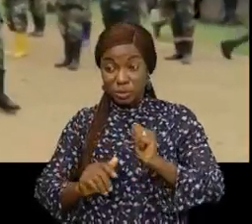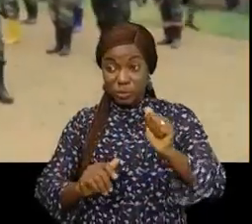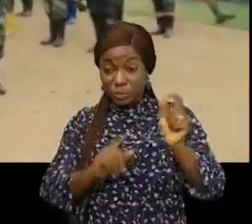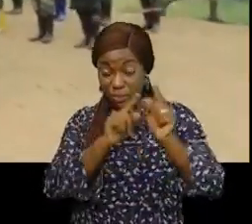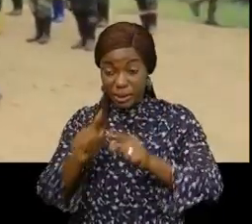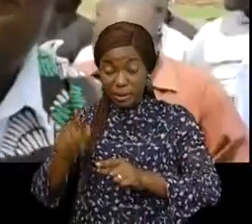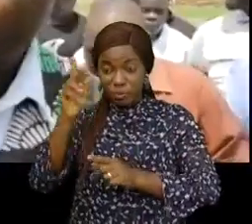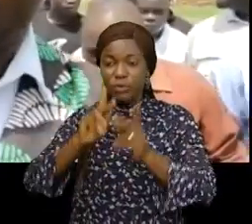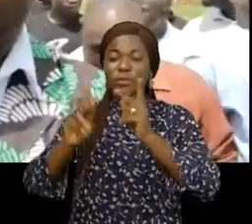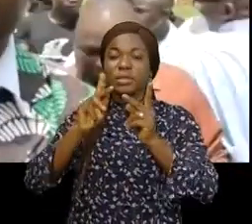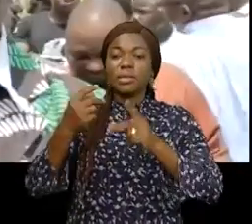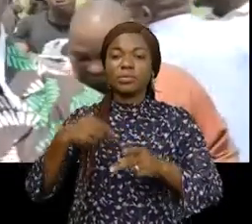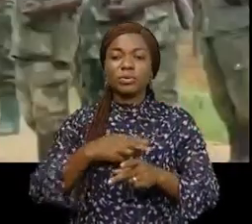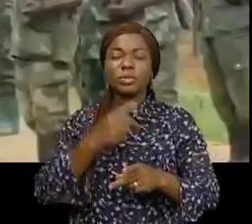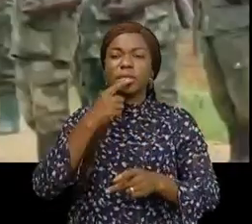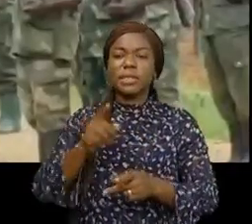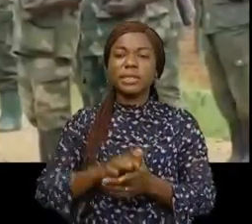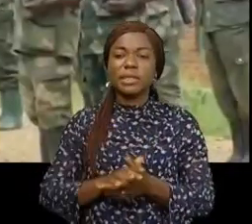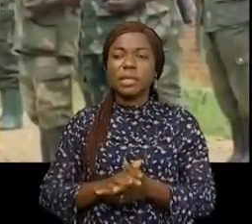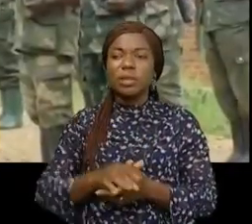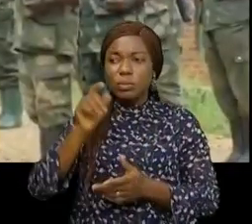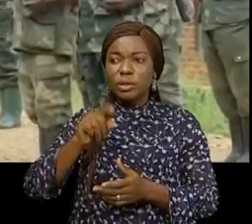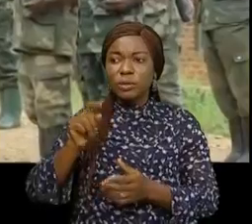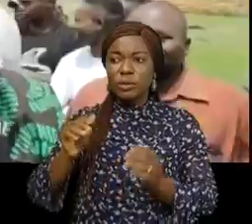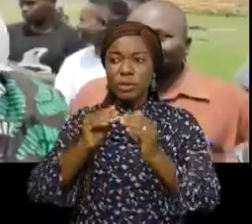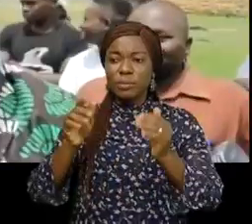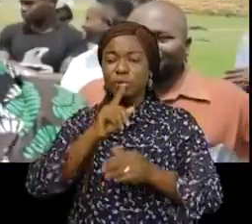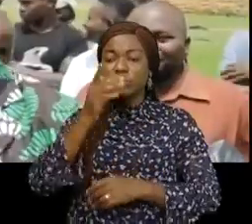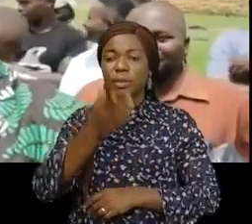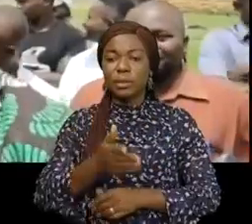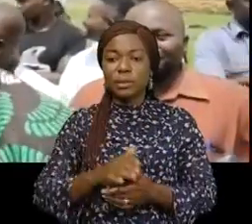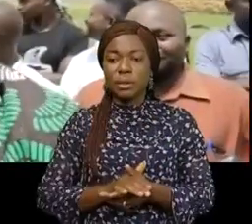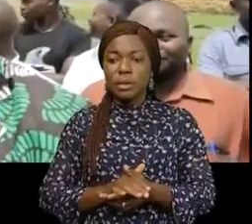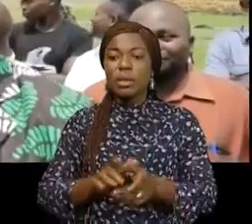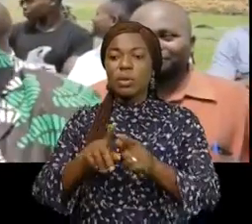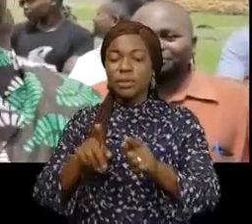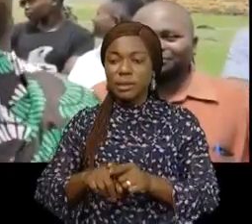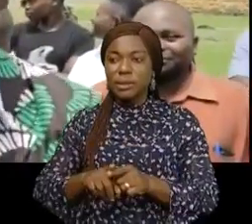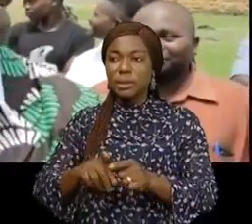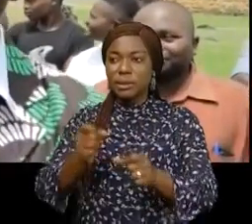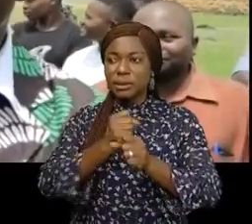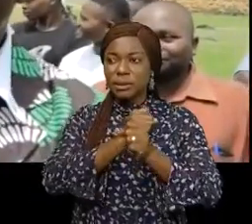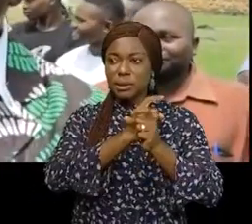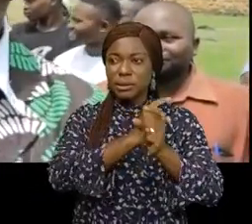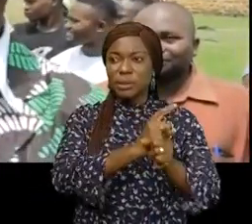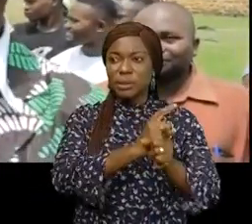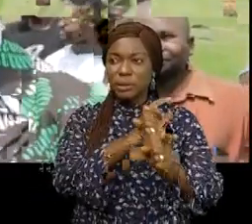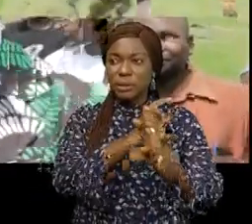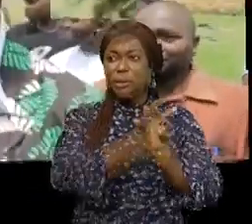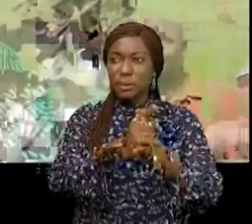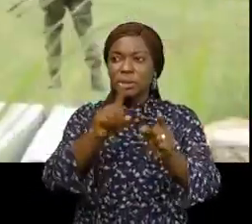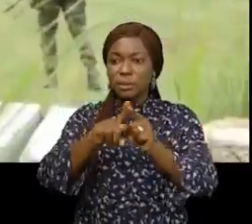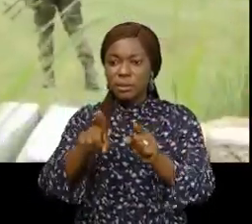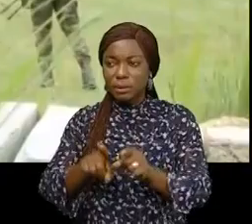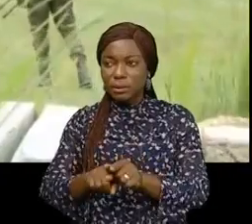Nous tous, nous allons nous impliquer plutôt pour qu'il y ait la paix. Que cette fois-là, dès que nous rentrons, nous allons s'assibiliser et s'il y a des infiltrés, on les